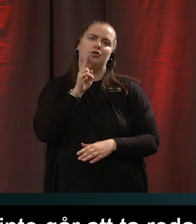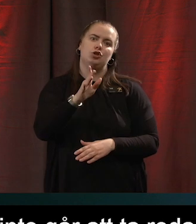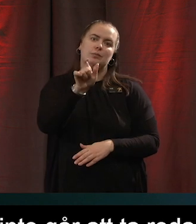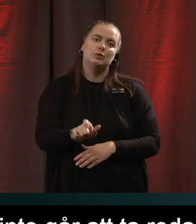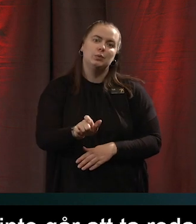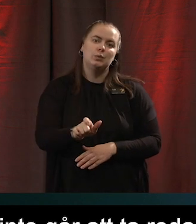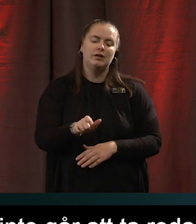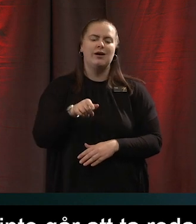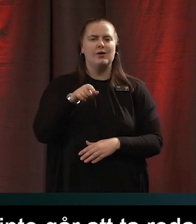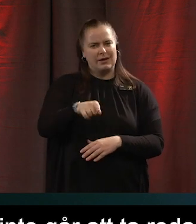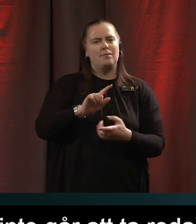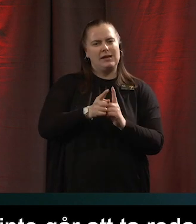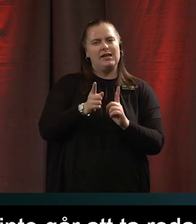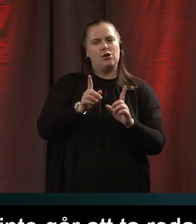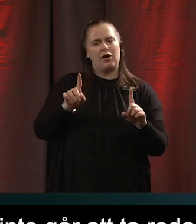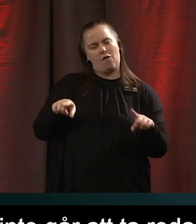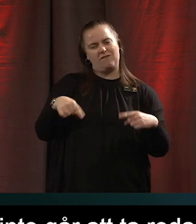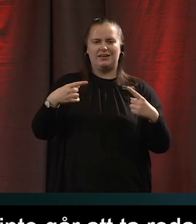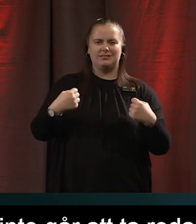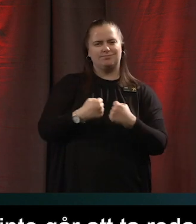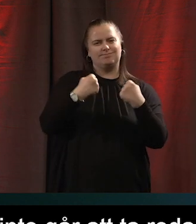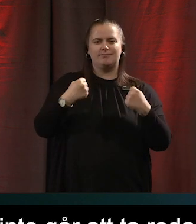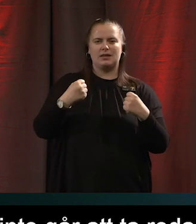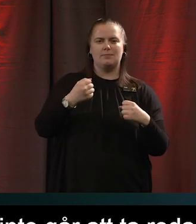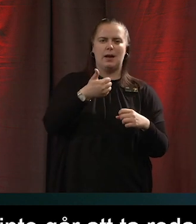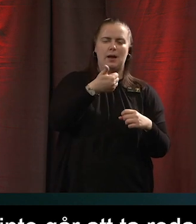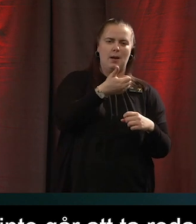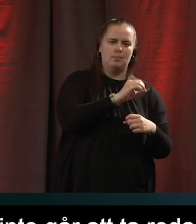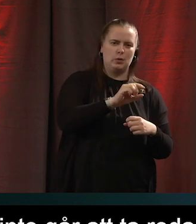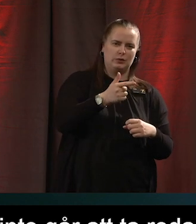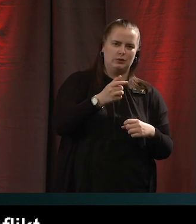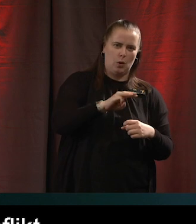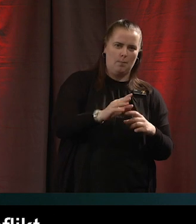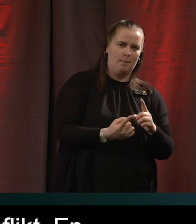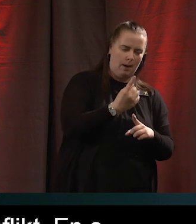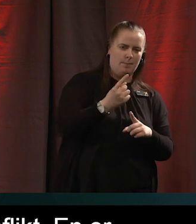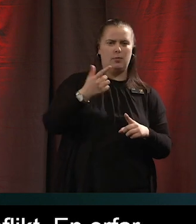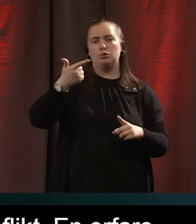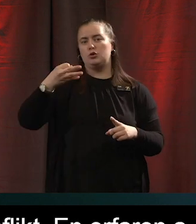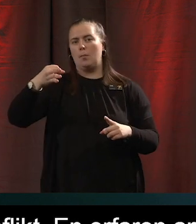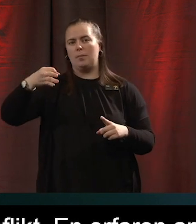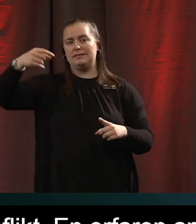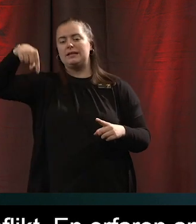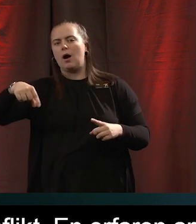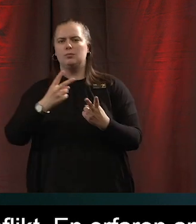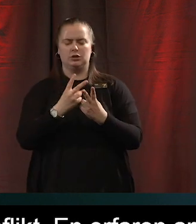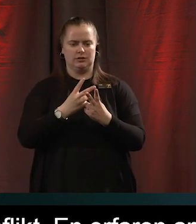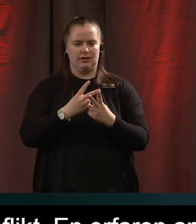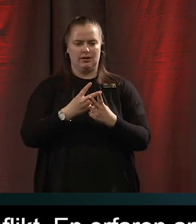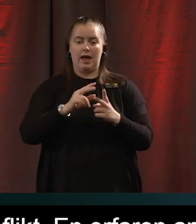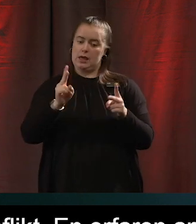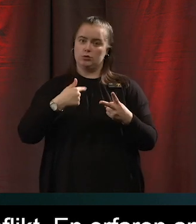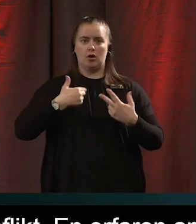-up-konflikt så att även en väldigt erfaren användare kan bli helt förstummad och liksom låst av att man